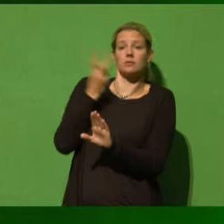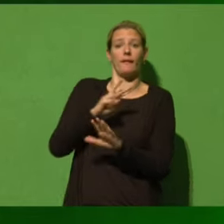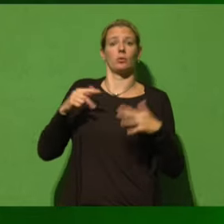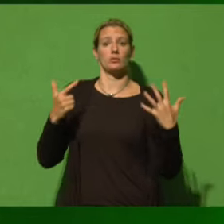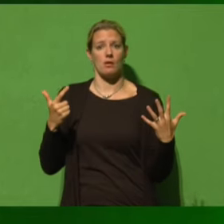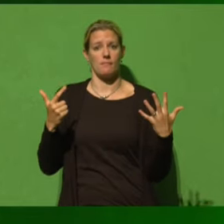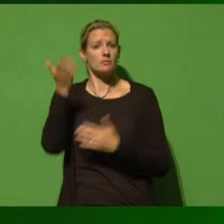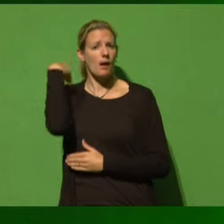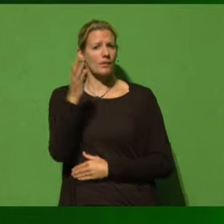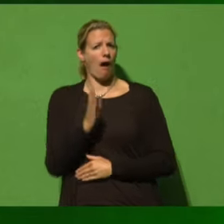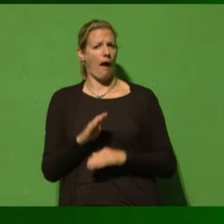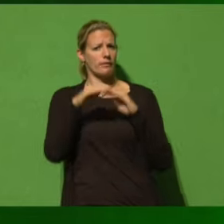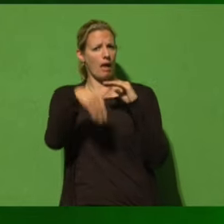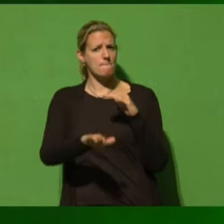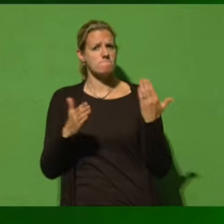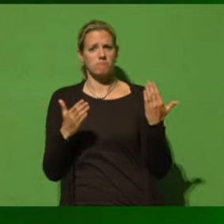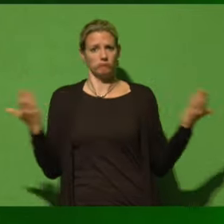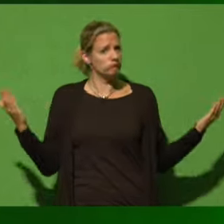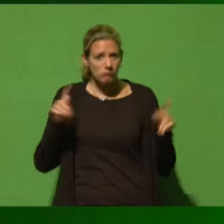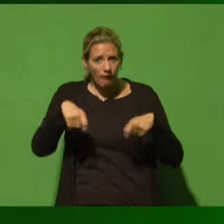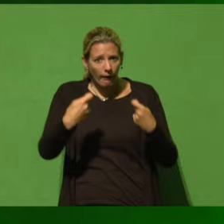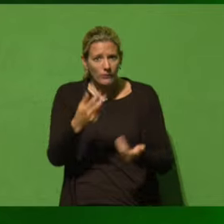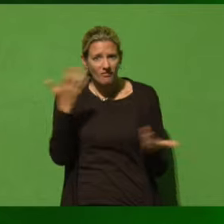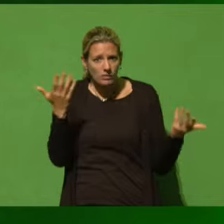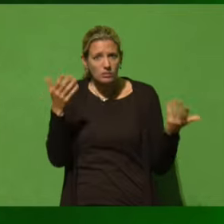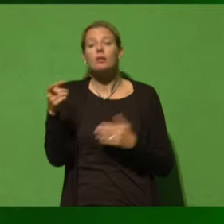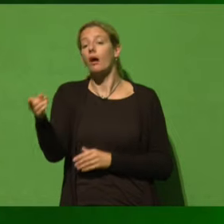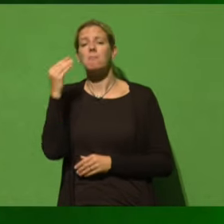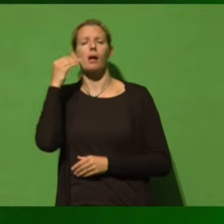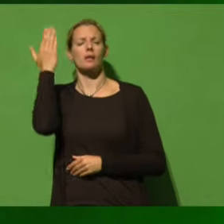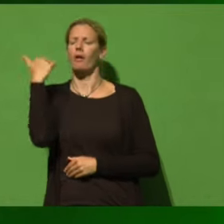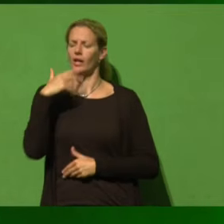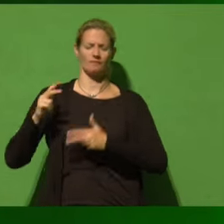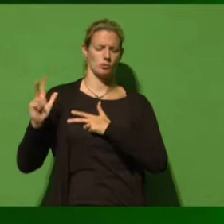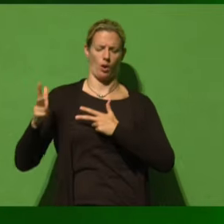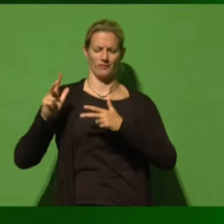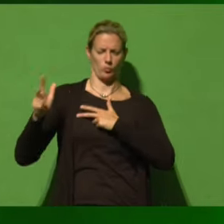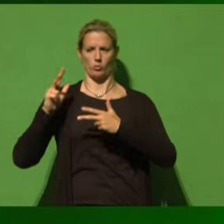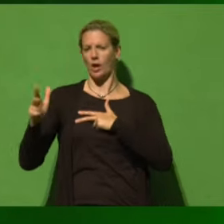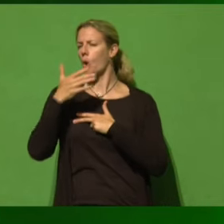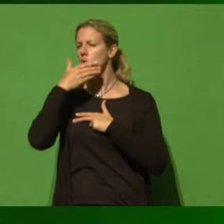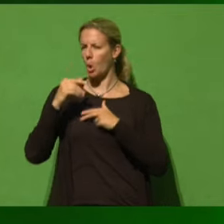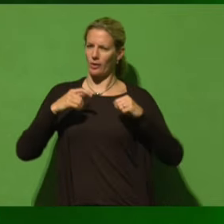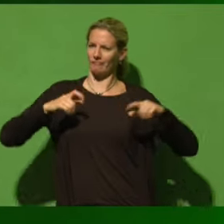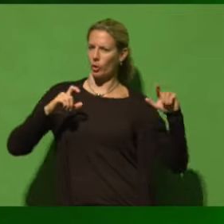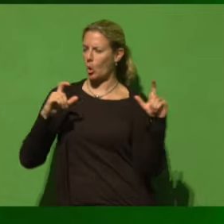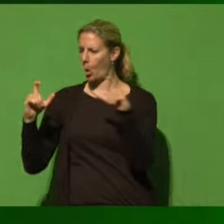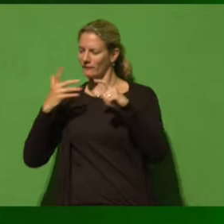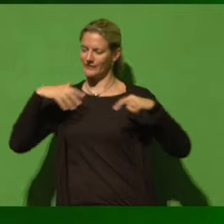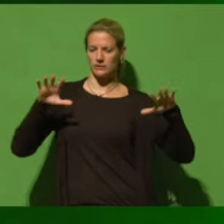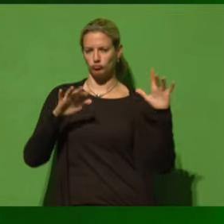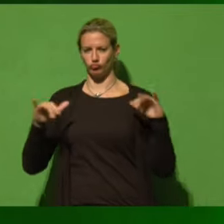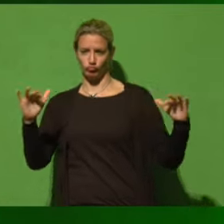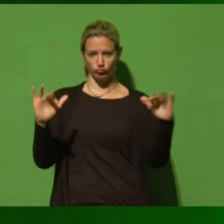Gipfel in Heiligendamm. Was ist passiert seitdem? Da hat Merkel auch ganz vieles versprochen. Da gab es auch schöne Bilder, da gab es auch wunderbare